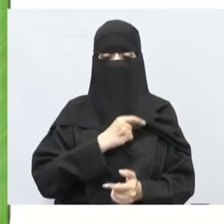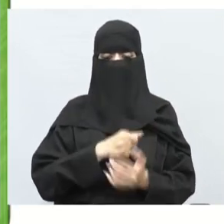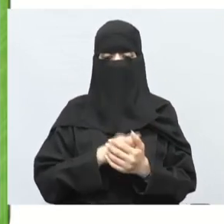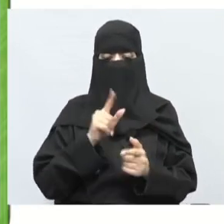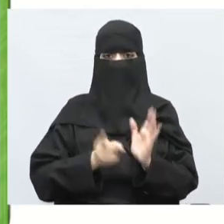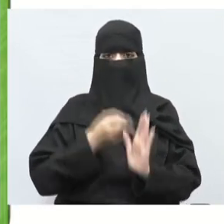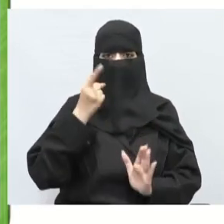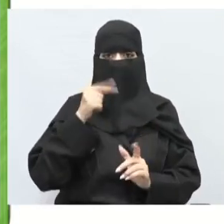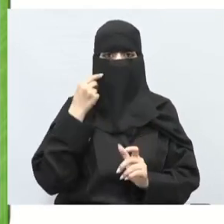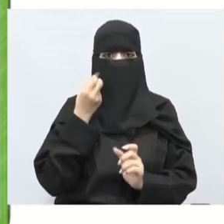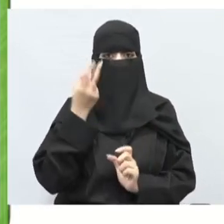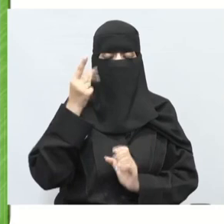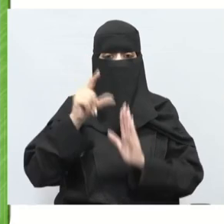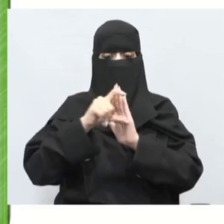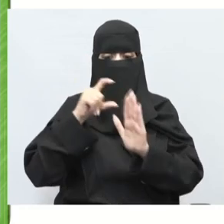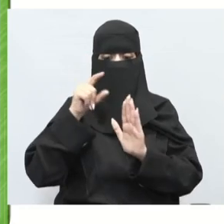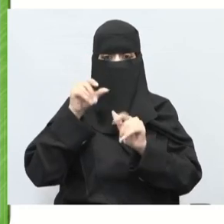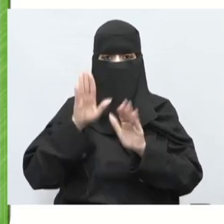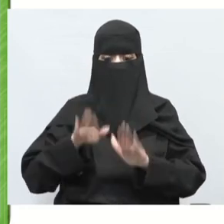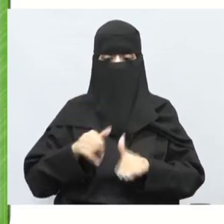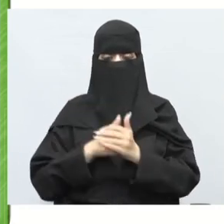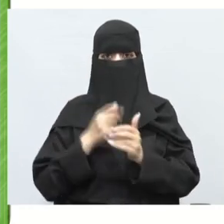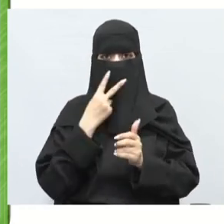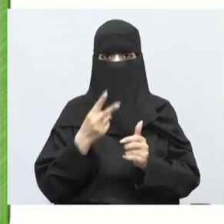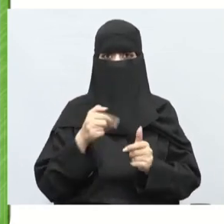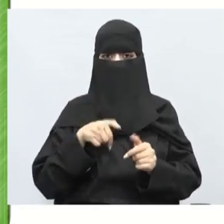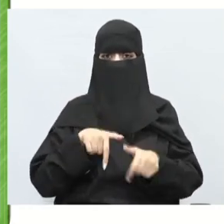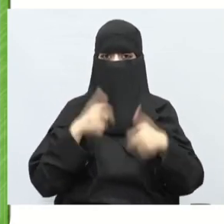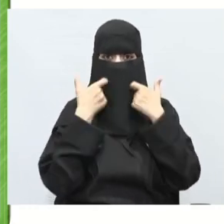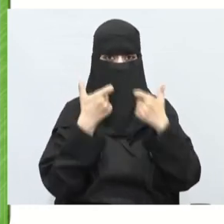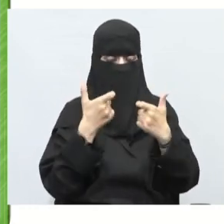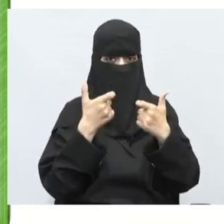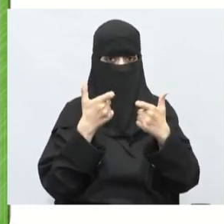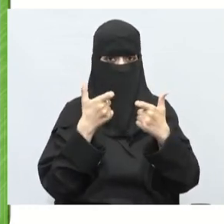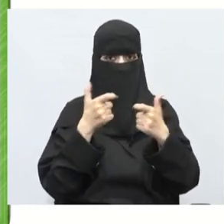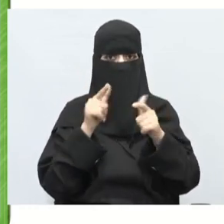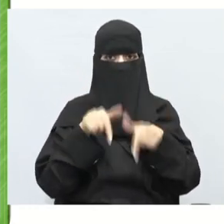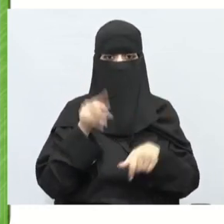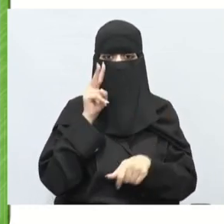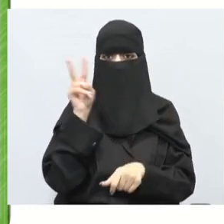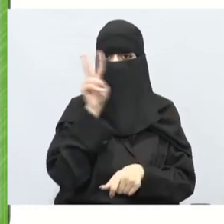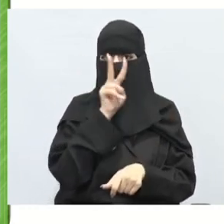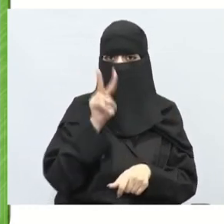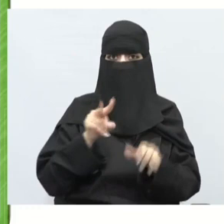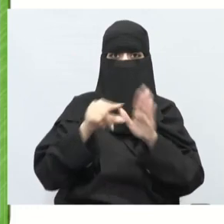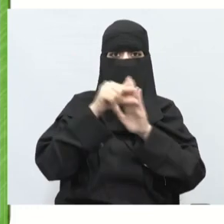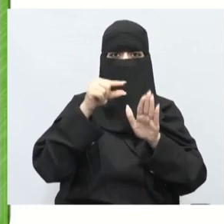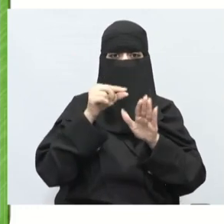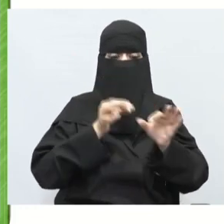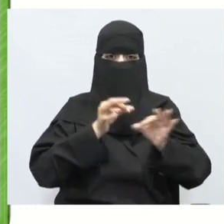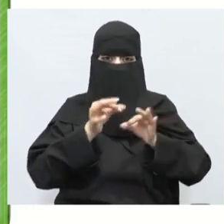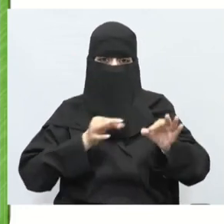أعزائي الطلاب والطالبات وانتم تشاهدون الآن بكل تركيز نقرأ العنوان خطة حل